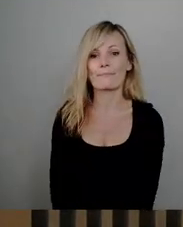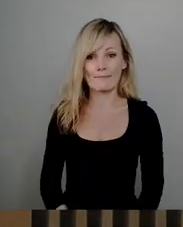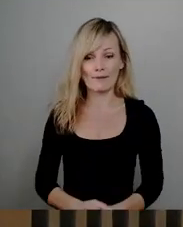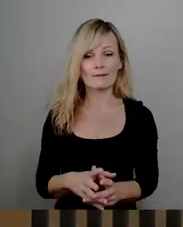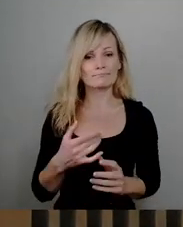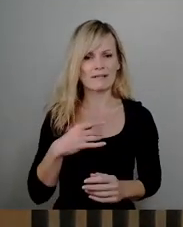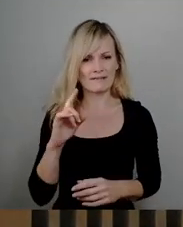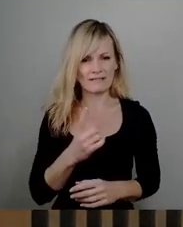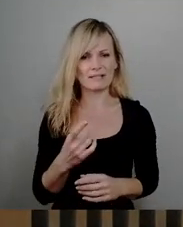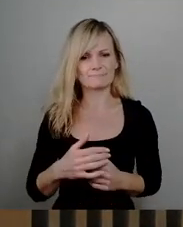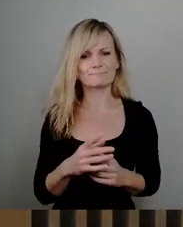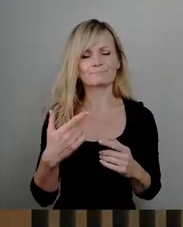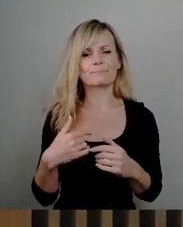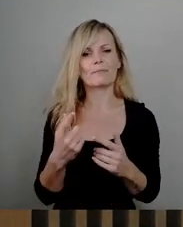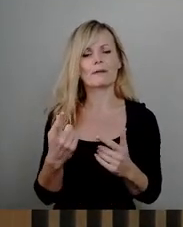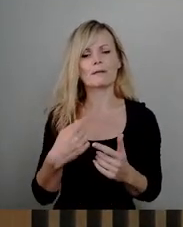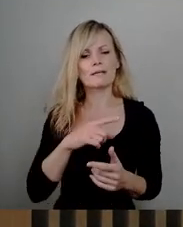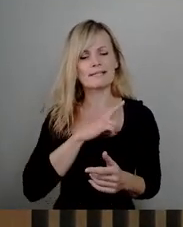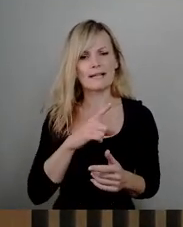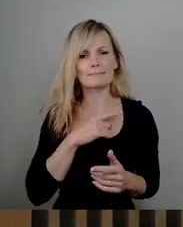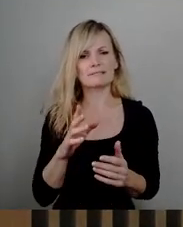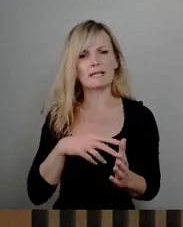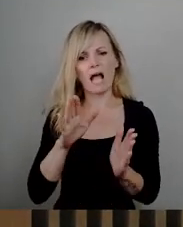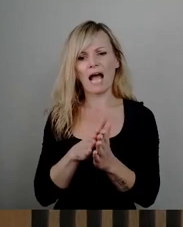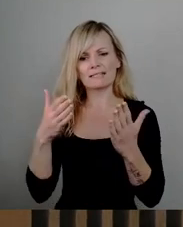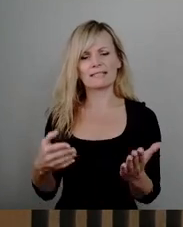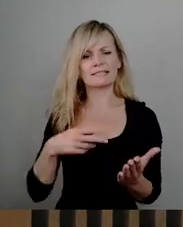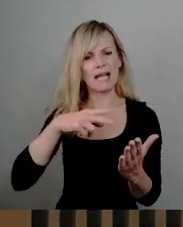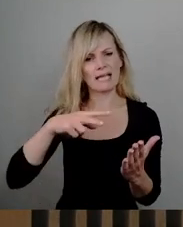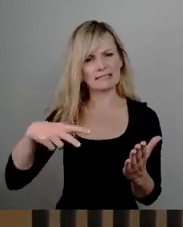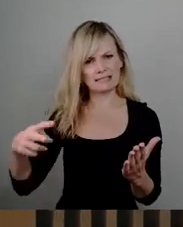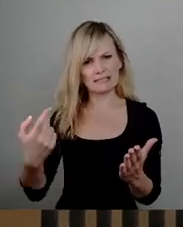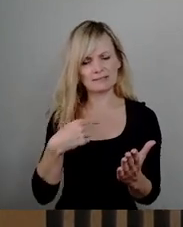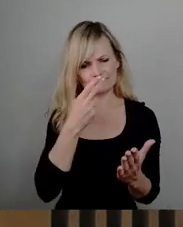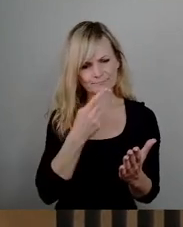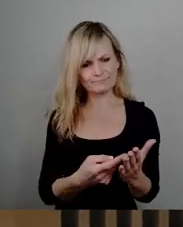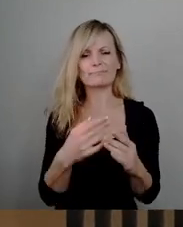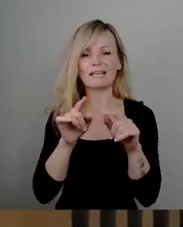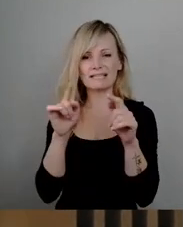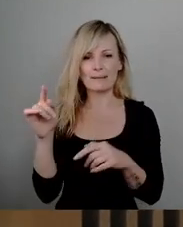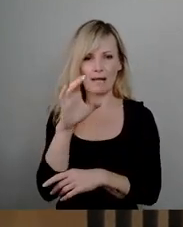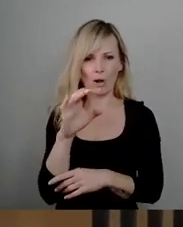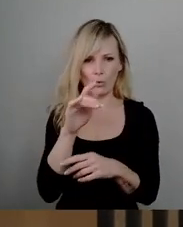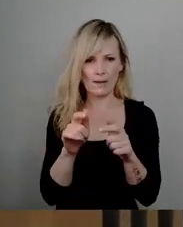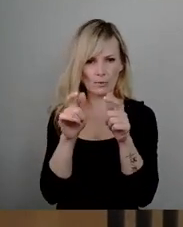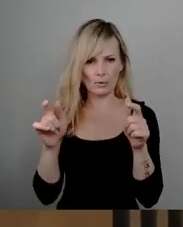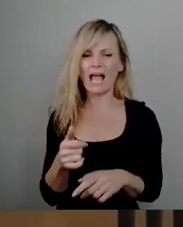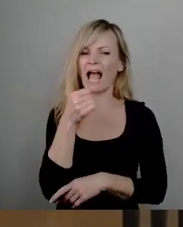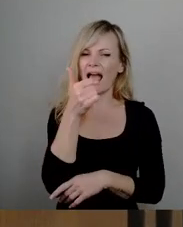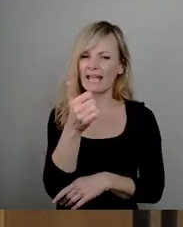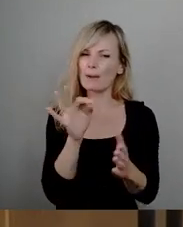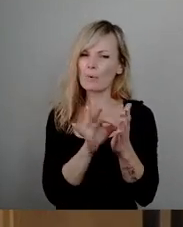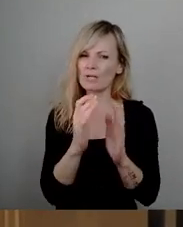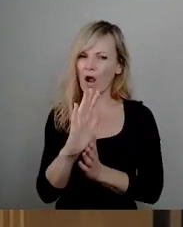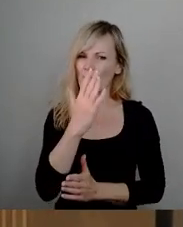Carola Brücke, ein Detail ist dabei aufgefallen, außer dass in Gutachten, das erste Mal ja schon